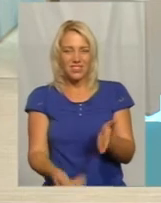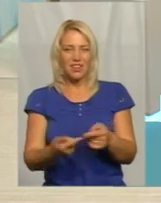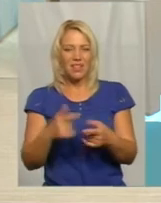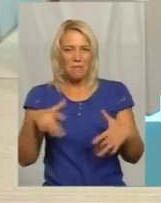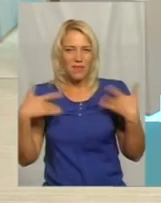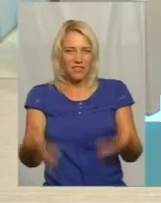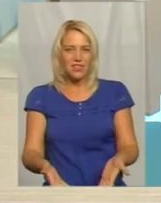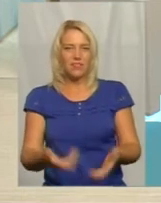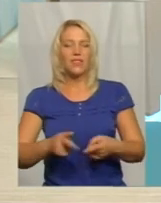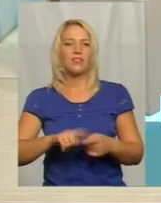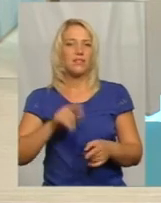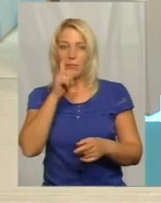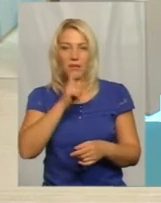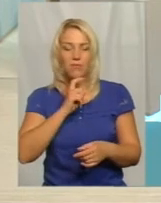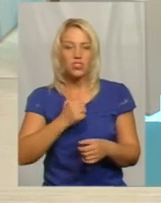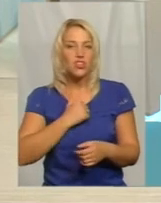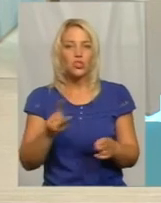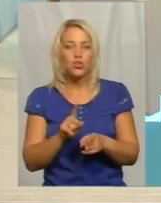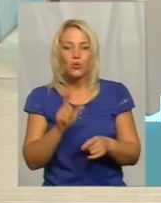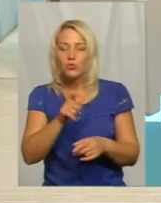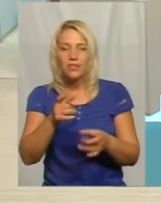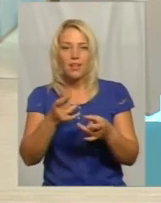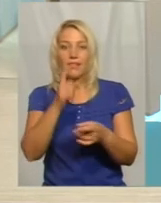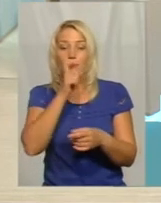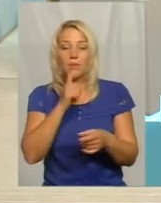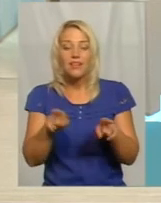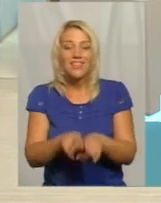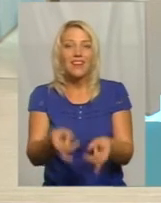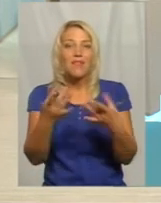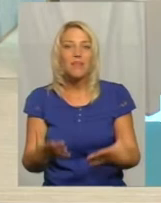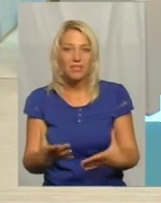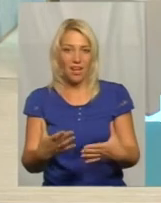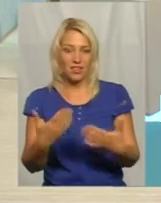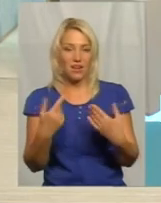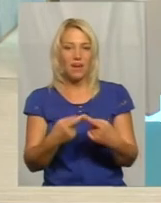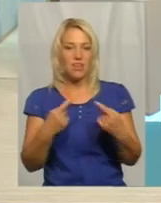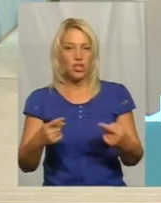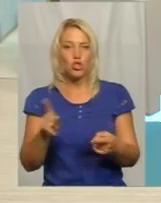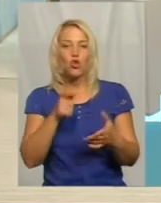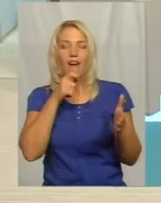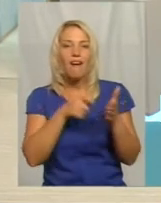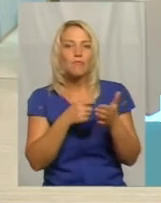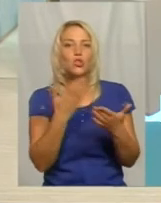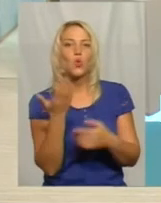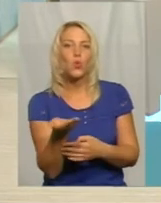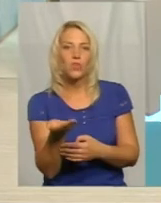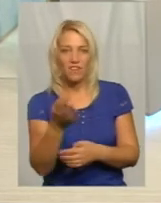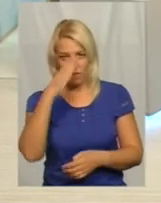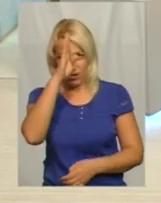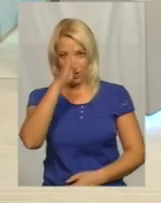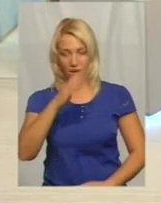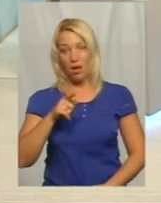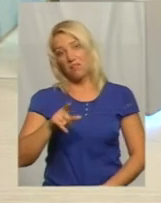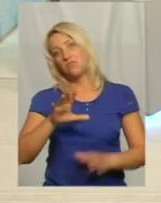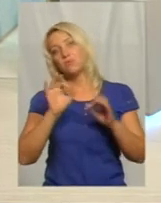люди не розуміють таких елементарних віщей, як кормитися з руки врага. І вони це розуміють, як, ну,